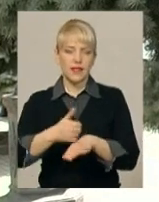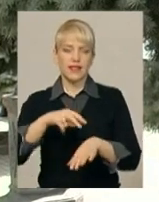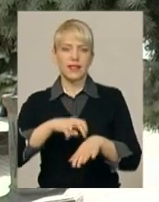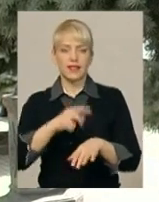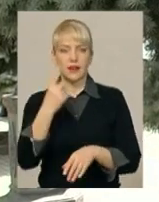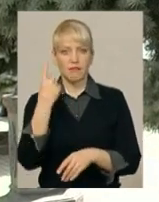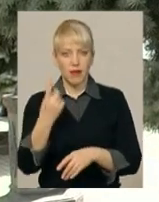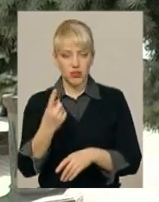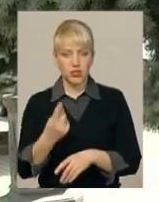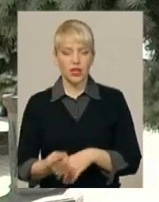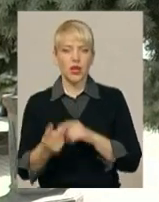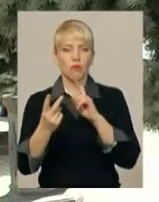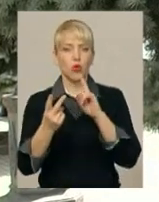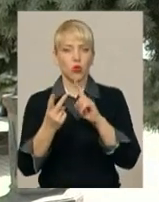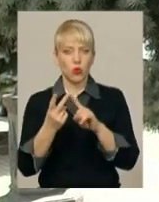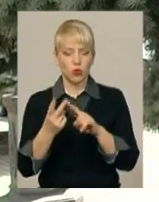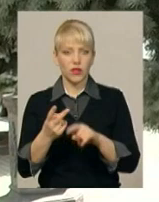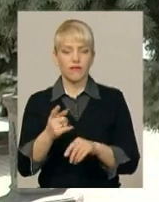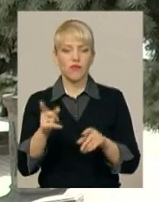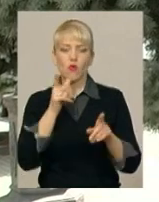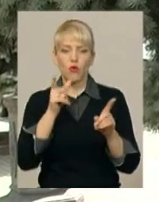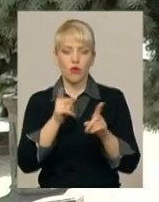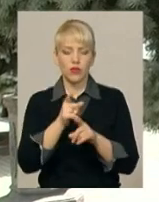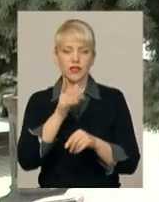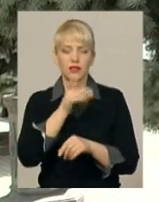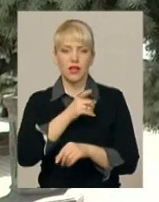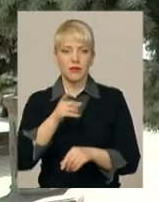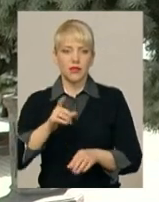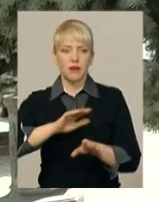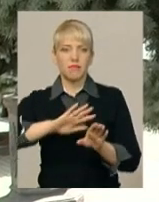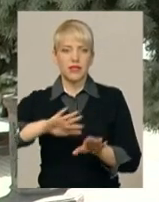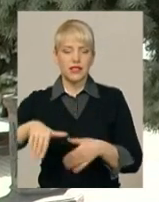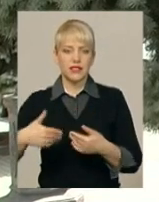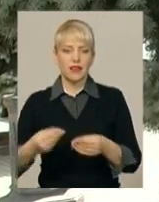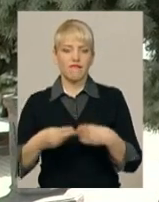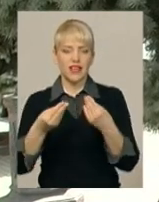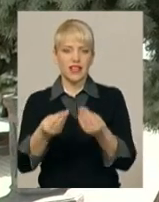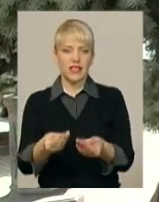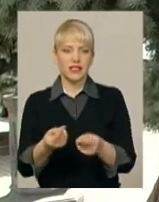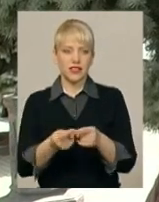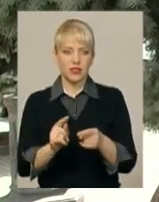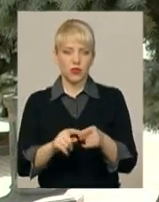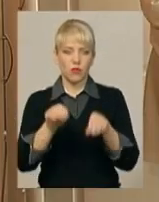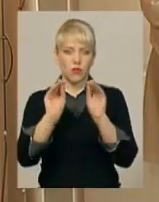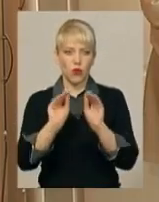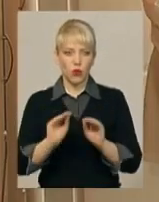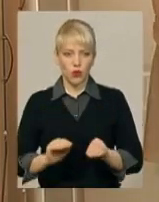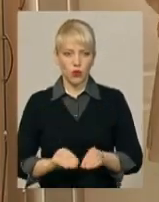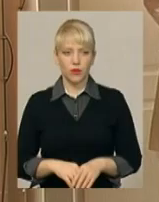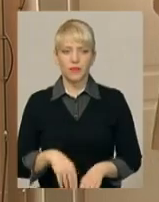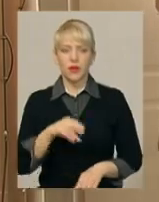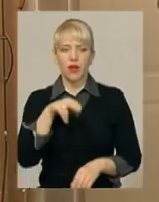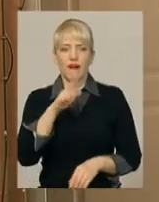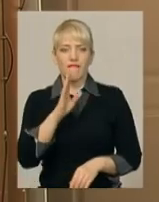перше, і по-друге, в короткі терміни, після винесення даного протоколу. Валентина